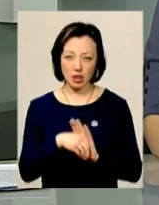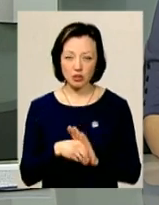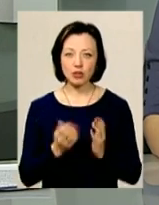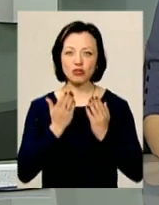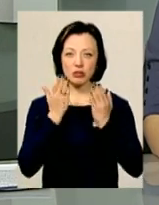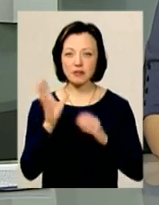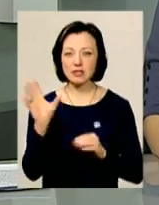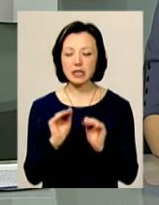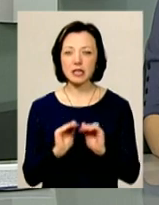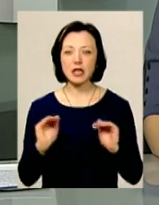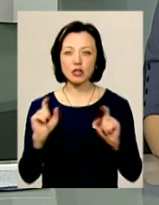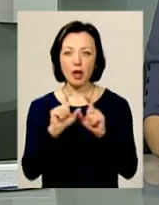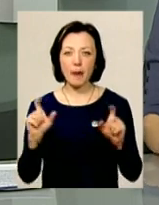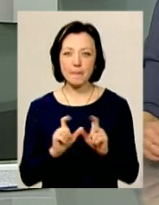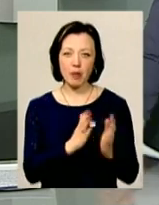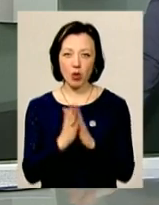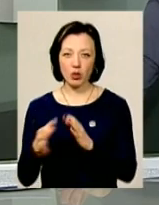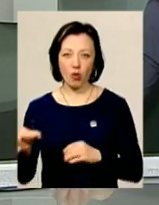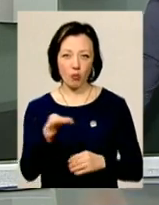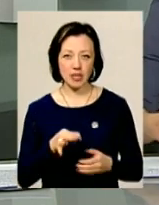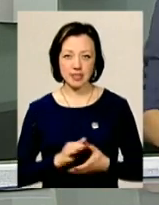читачі усіх дитячих бібліотек області.